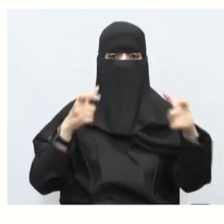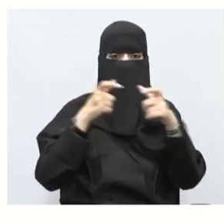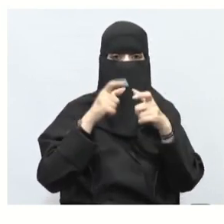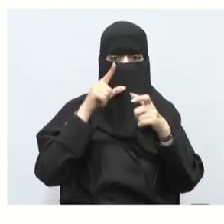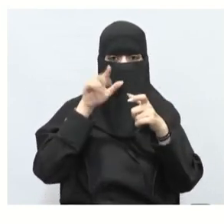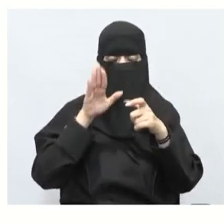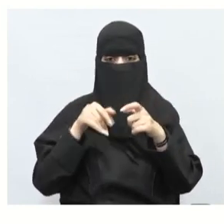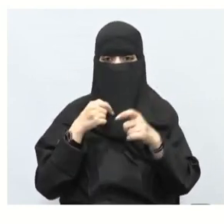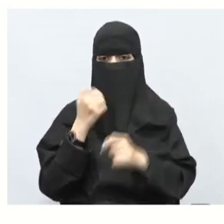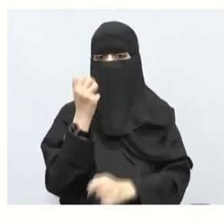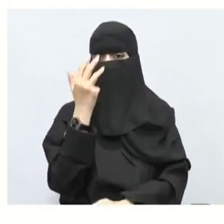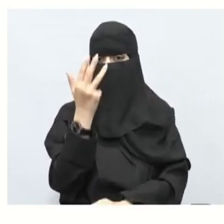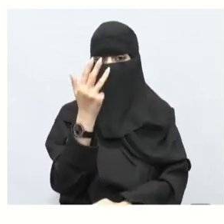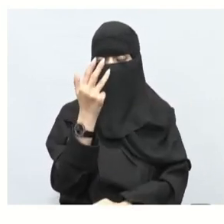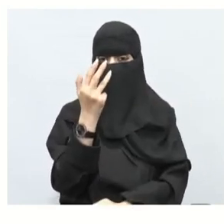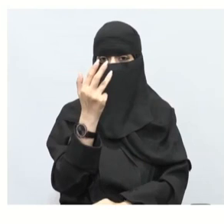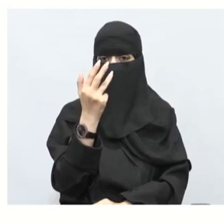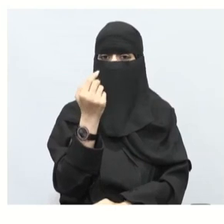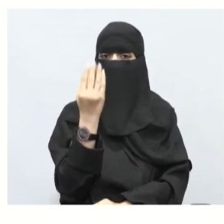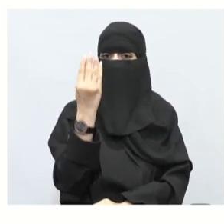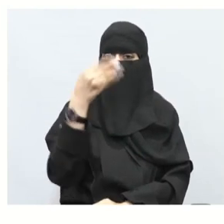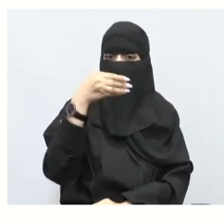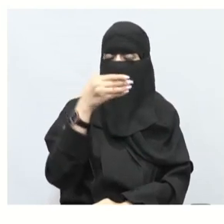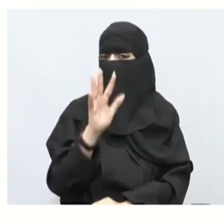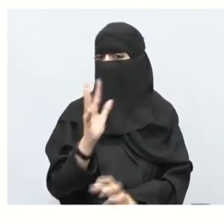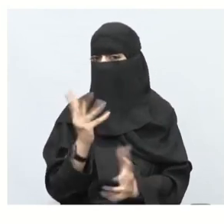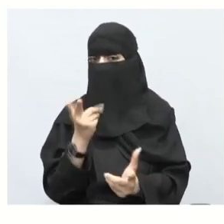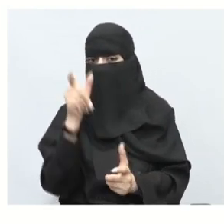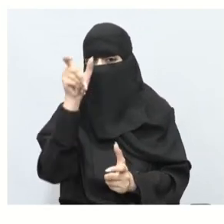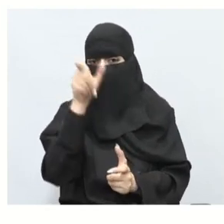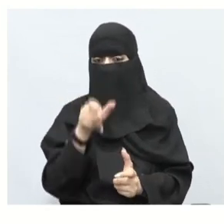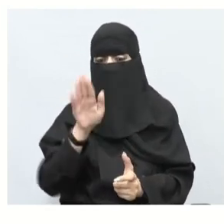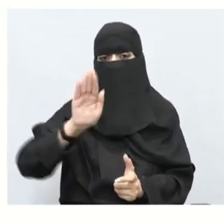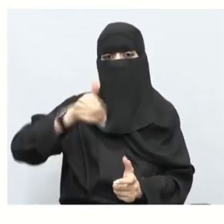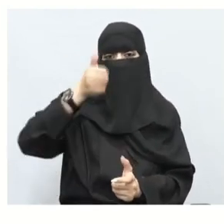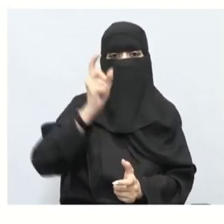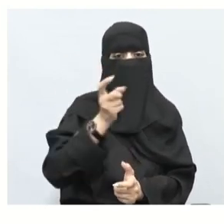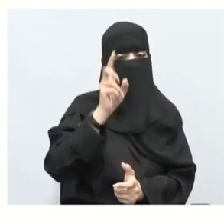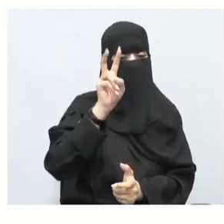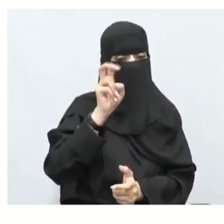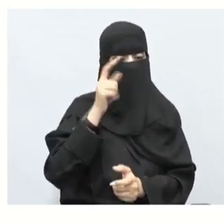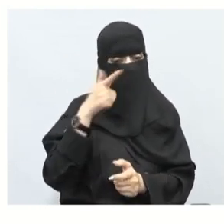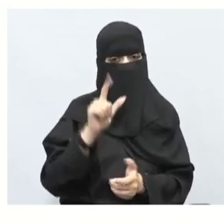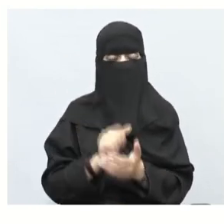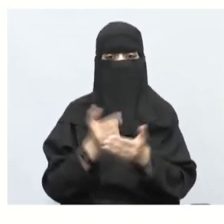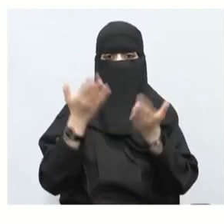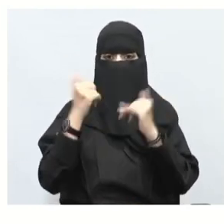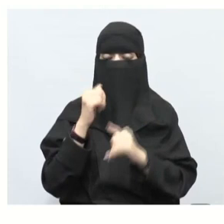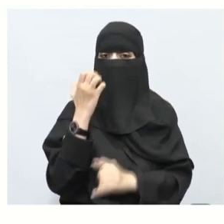الآن تسعو أربعون حقا مين؟ حقا مان تقبلوا شو خذناها صارة أحسنتم هذه صارة